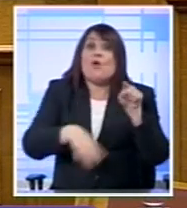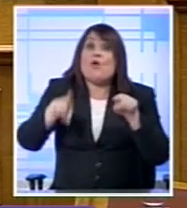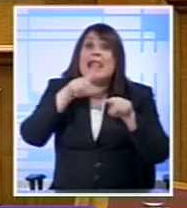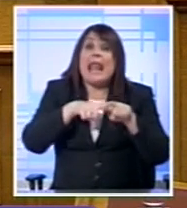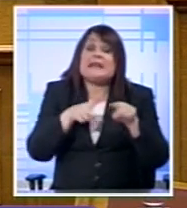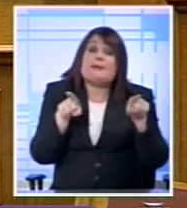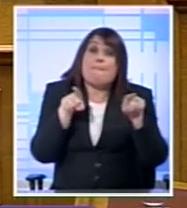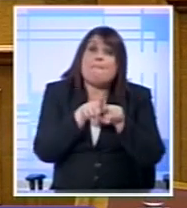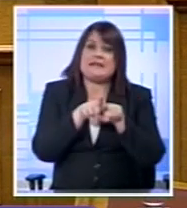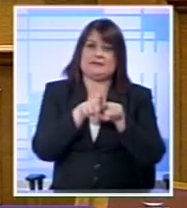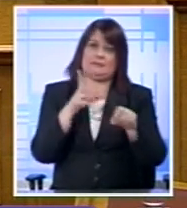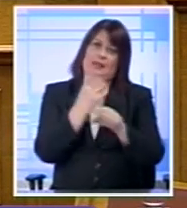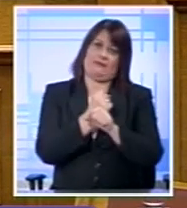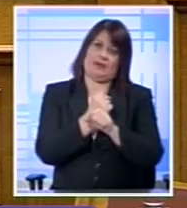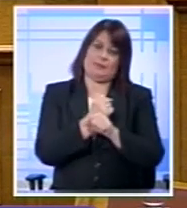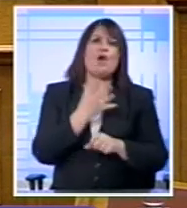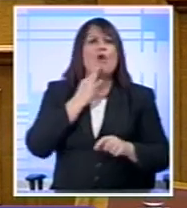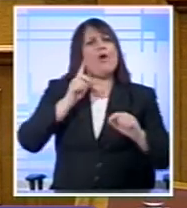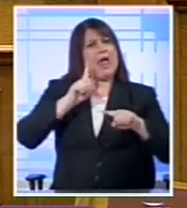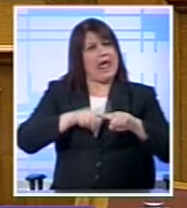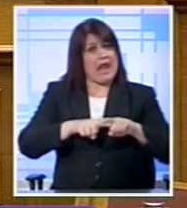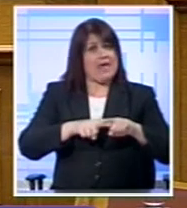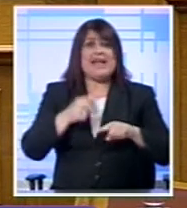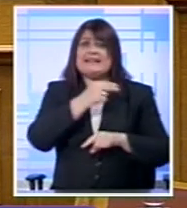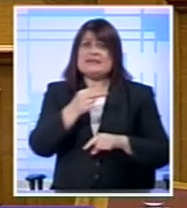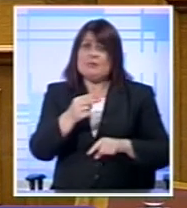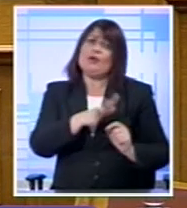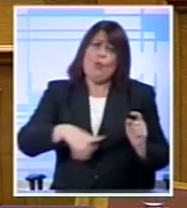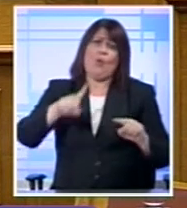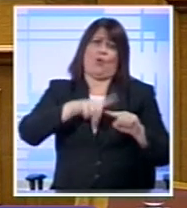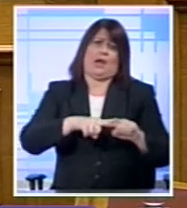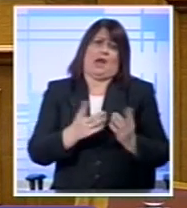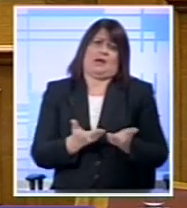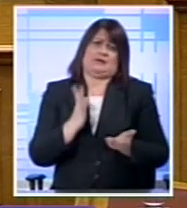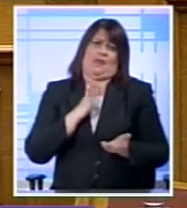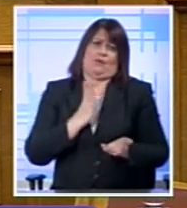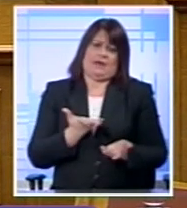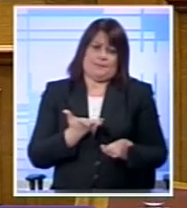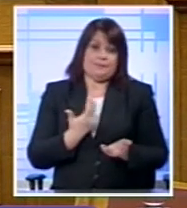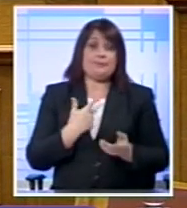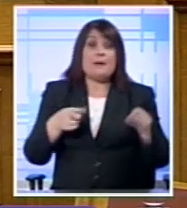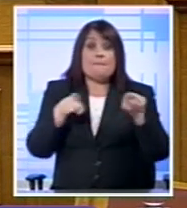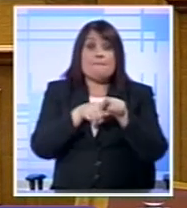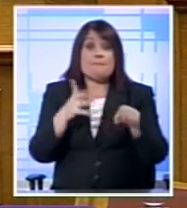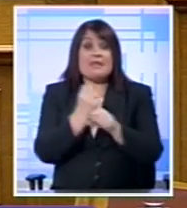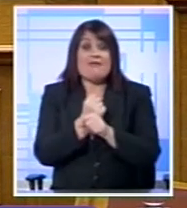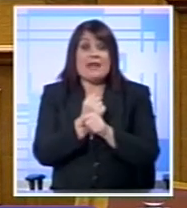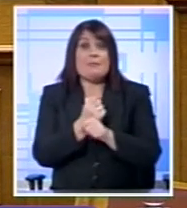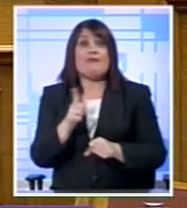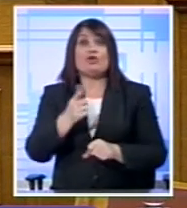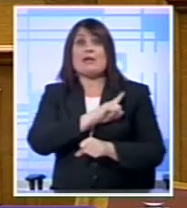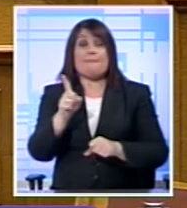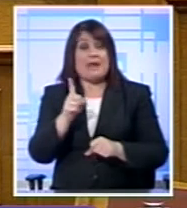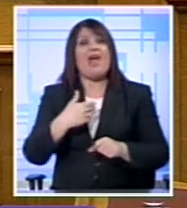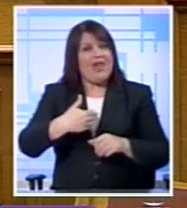Γιατί η Ελλάδα είμαστε Όλοι εμείς Και όπως μαζί καταφέραμε Να σώσουμε την πατρίδα μας Από τη χρεοκοπία Θα